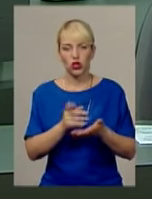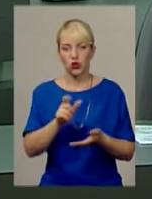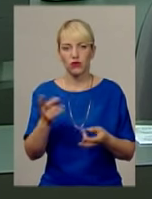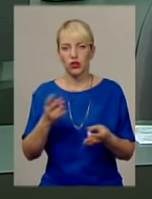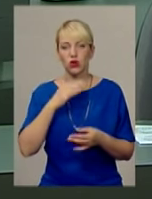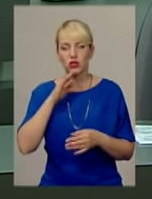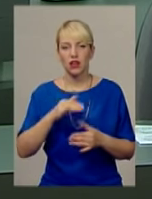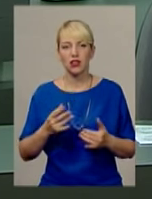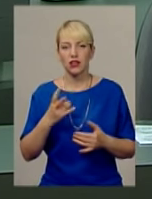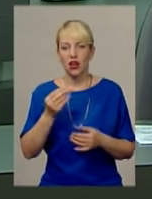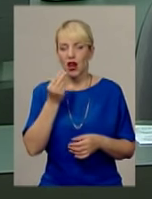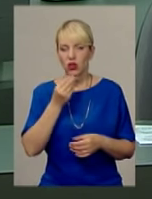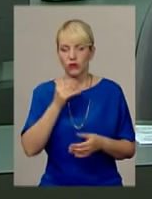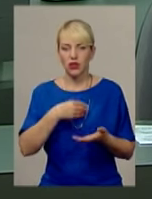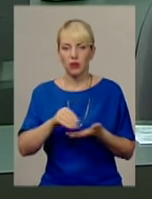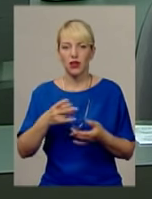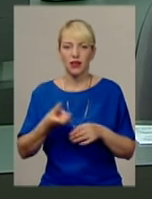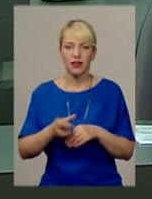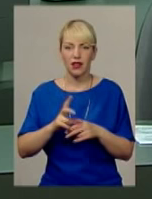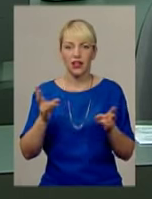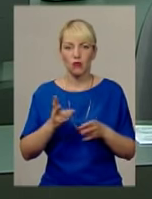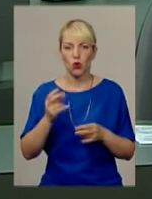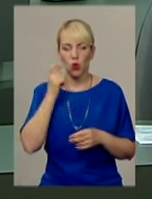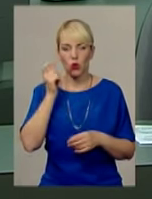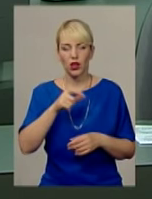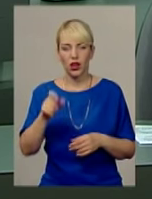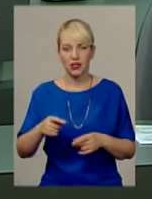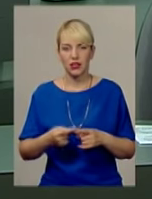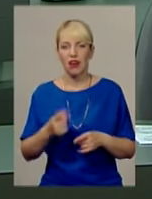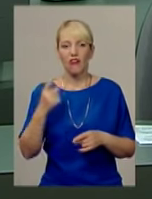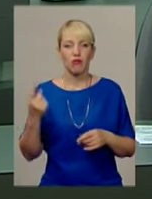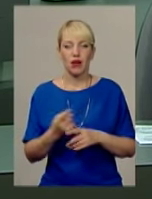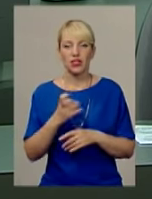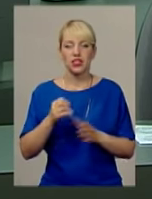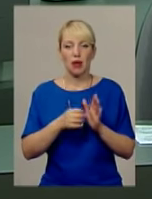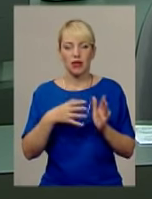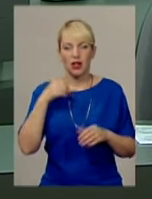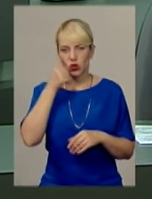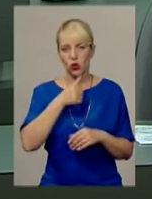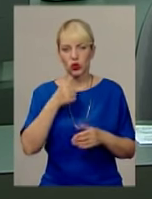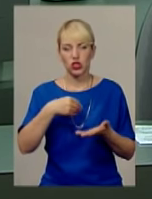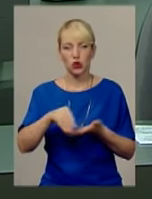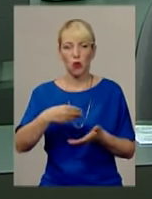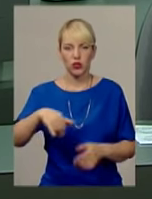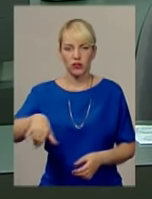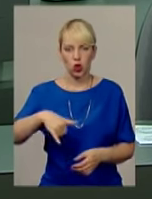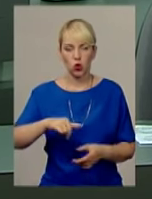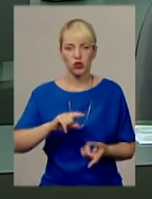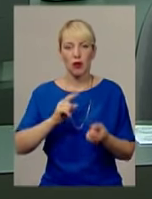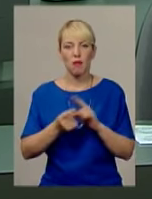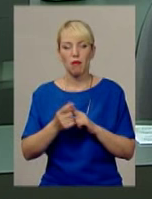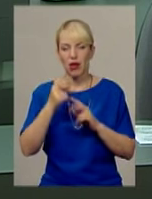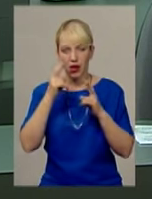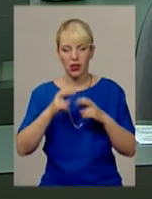харчування та придбання найнеобхідніших речей українців. Вперше за 15 років споживчий кошик переглянуть.